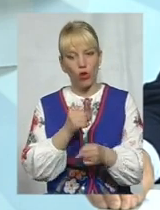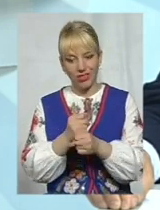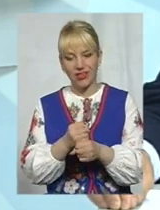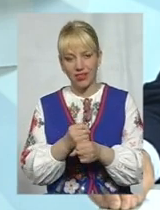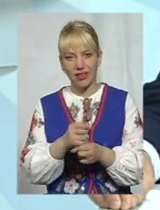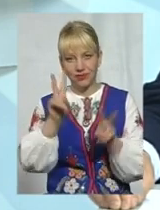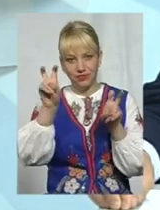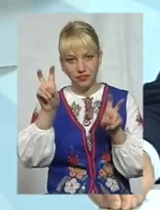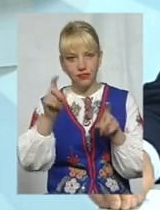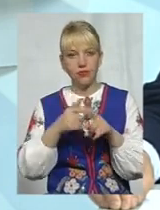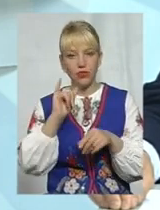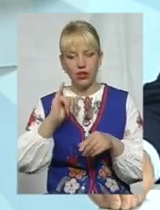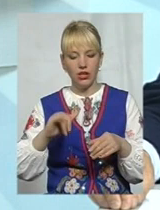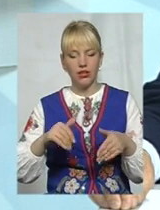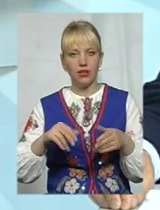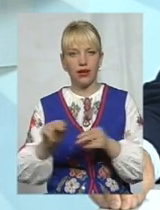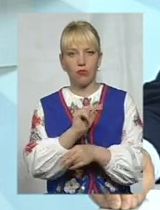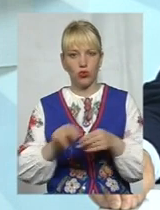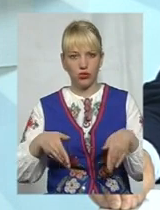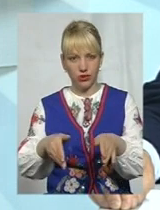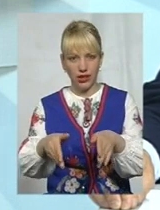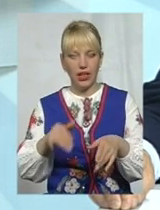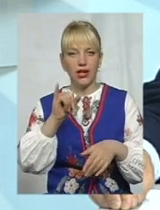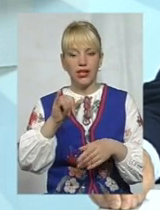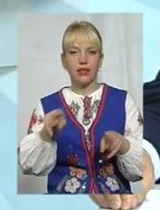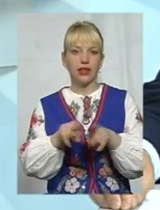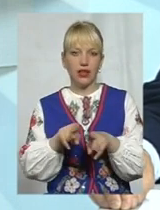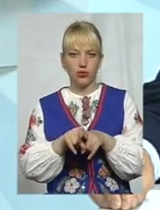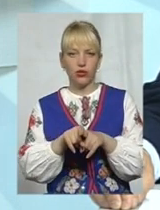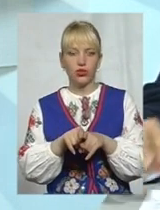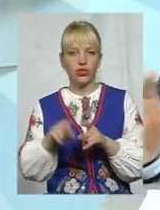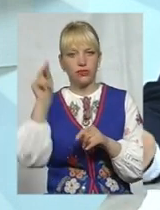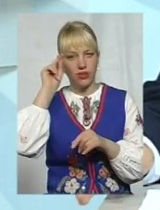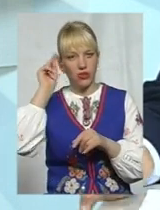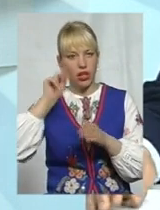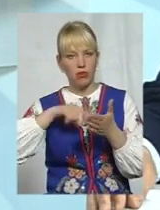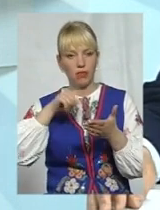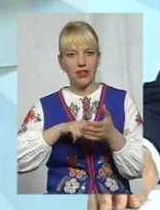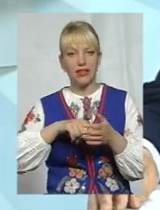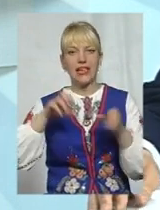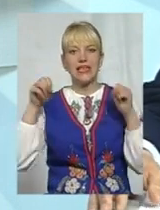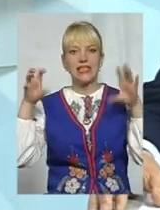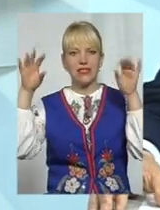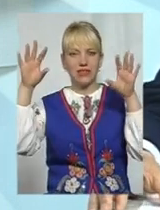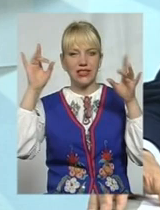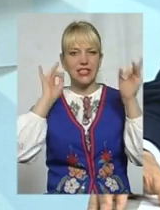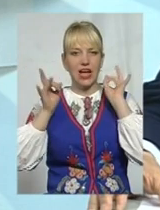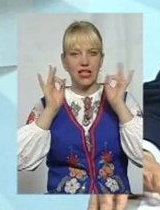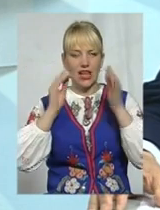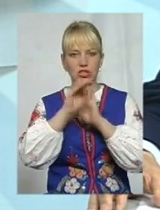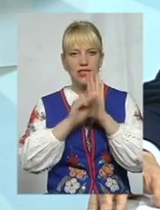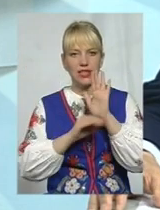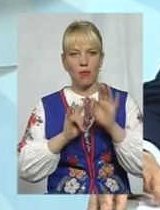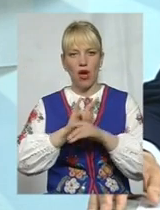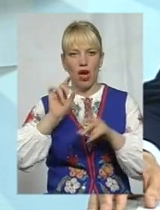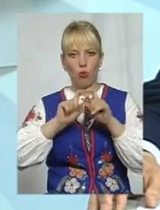назвати, на злітно-посадковій смузі. Ми вивчаємо питання світлосигнальної системи, яка є по аеропорту Хмельницький,